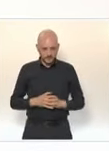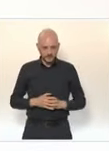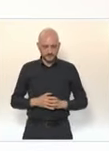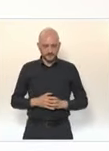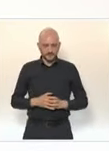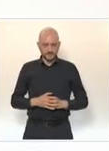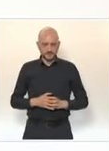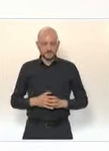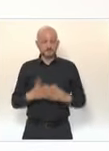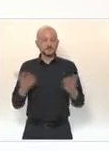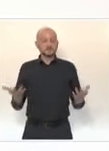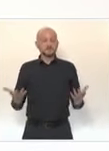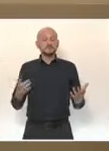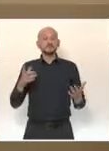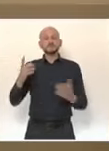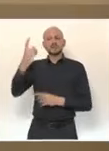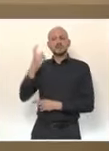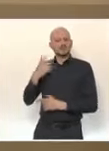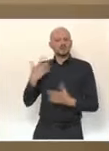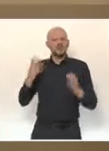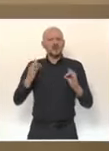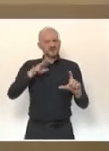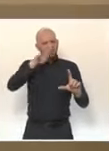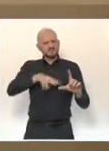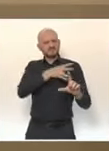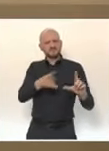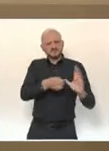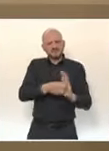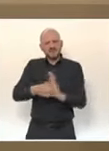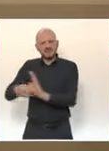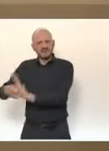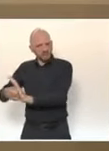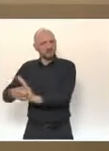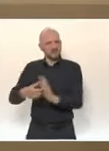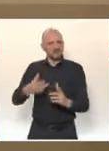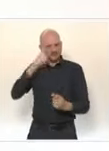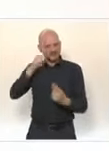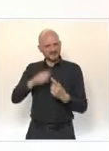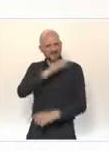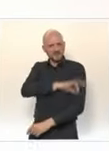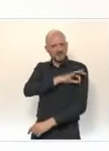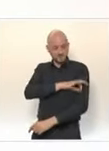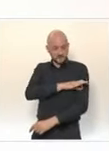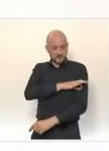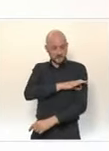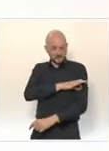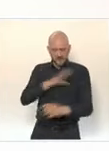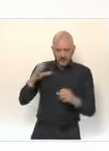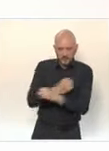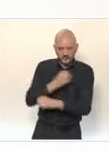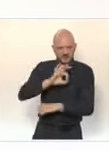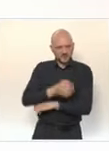tenir votre calendrier de vaccination ? Vous y avez répondu, M. le Premier ministre. Je vous confirme qu fait tout pour et que nous avons la ferme intention de tenir ces engagements